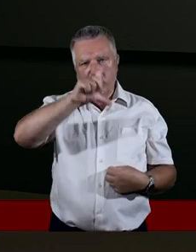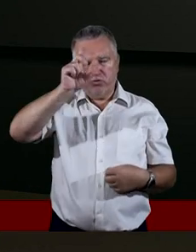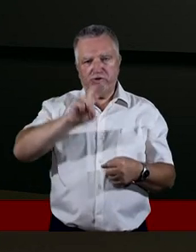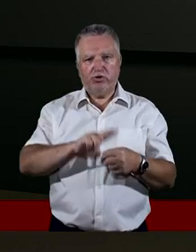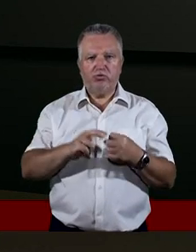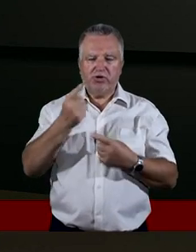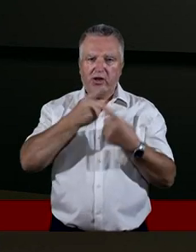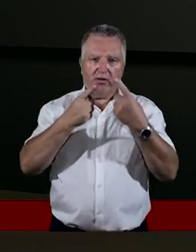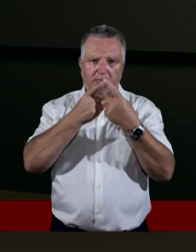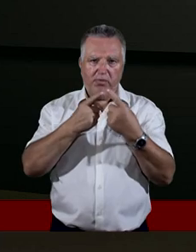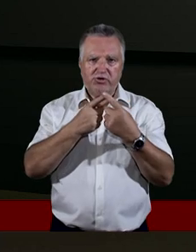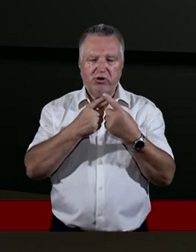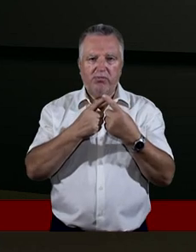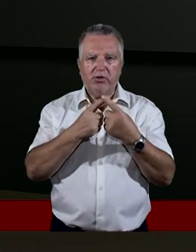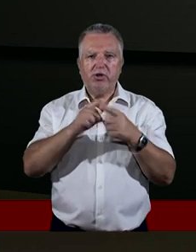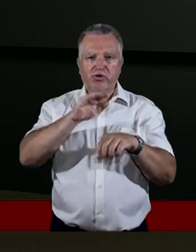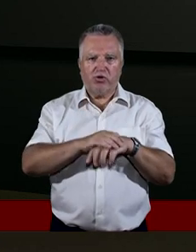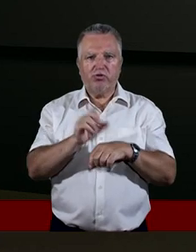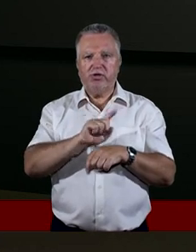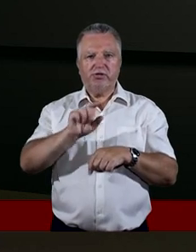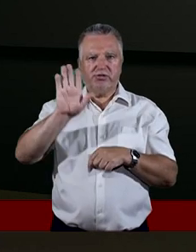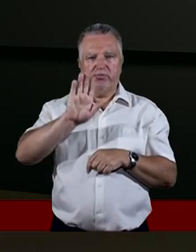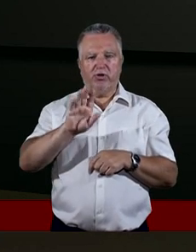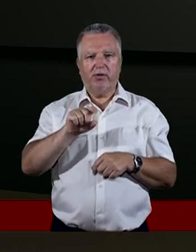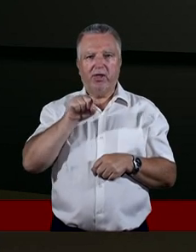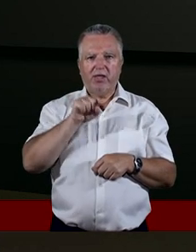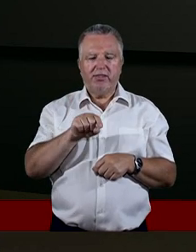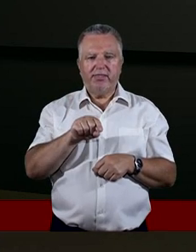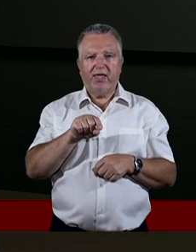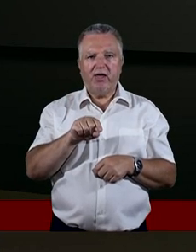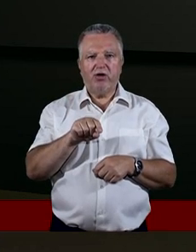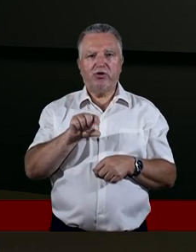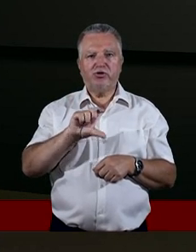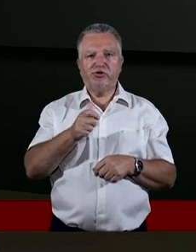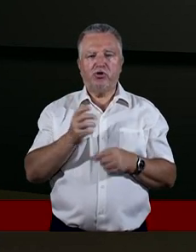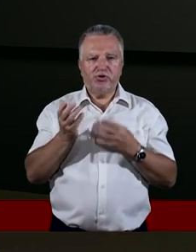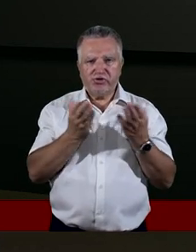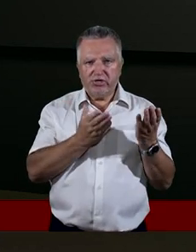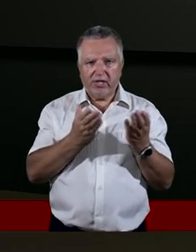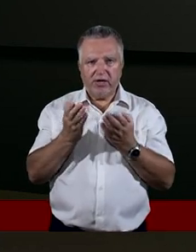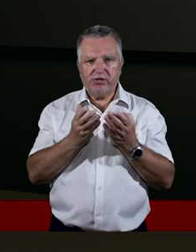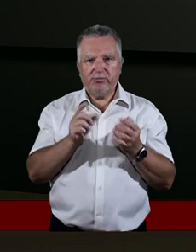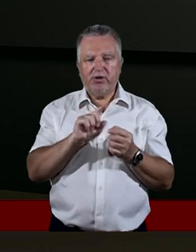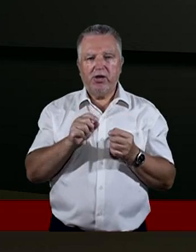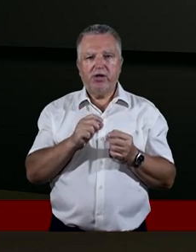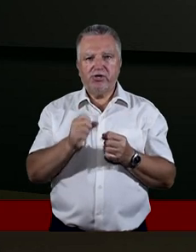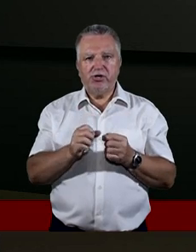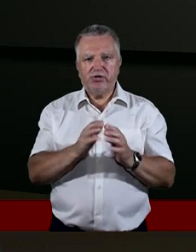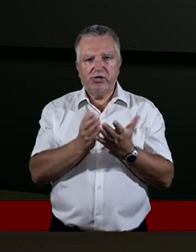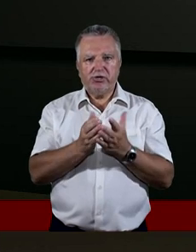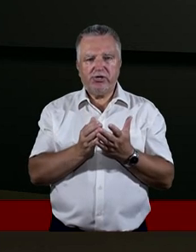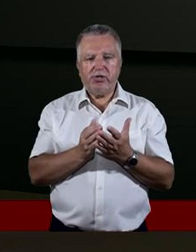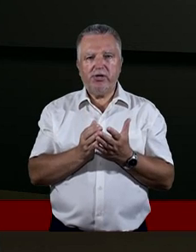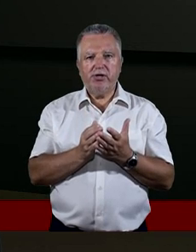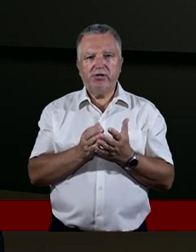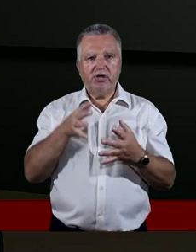kategoriami bożymi. Ten fragment z Księgi Jeremiasza czy chociażby te fragmenty, które przeczytaliśmy tutaj z Księgi Dziejów Apostolskich,